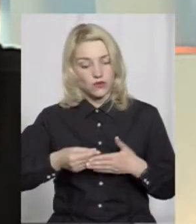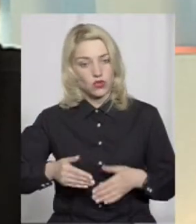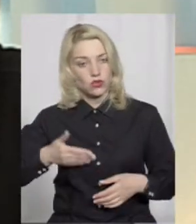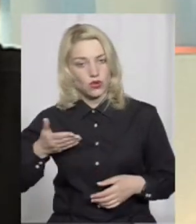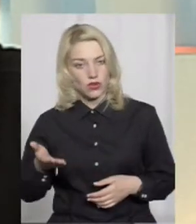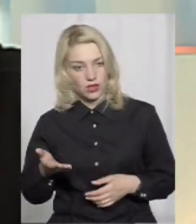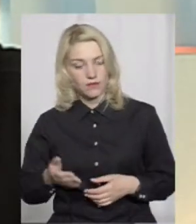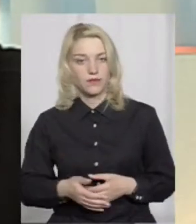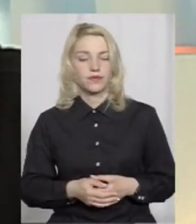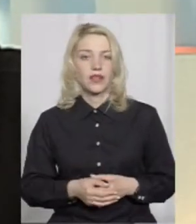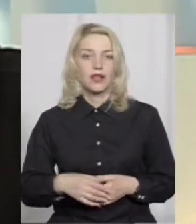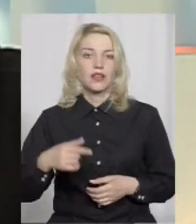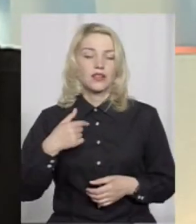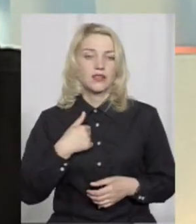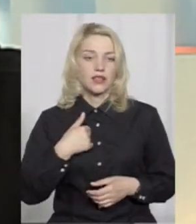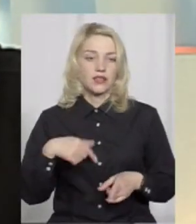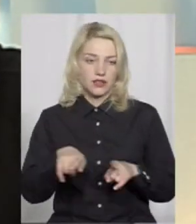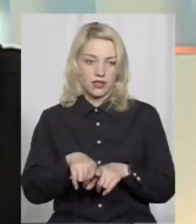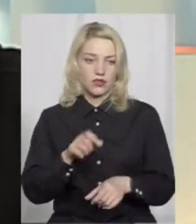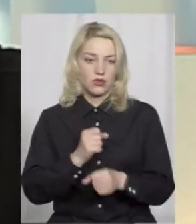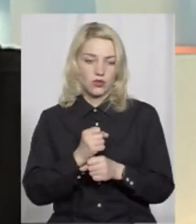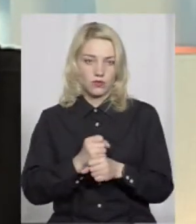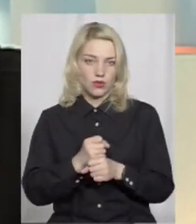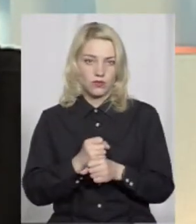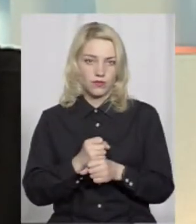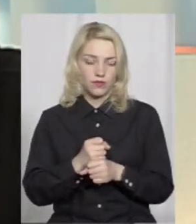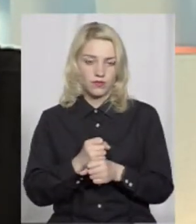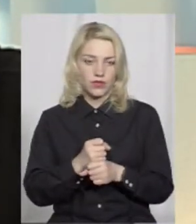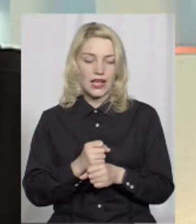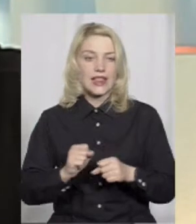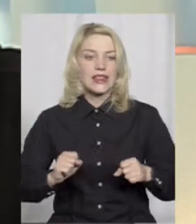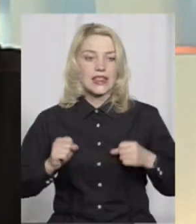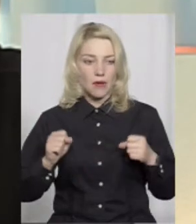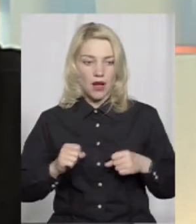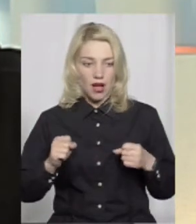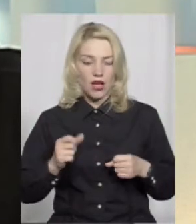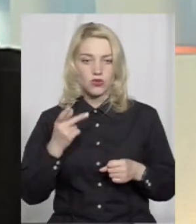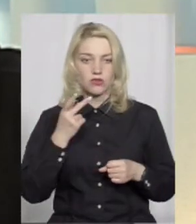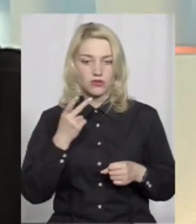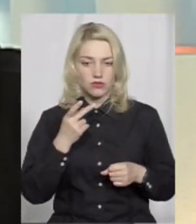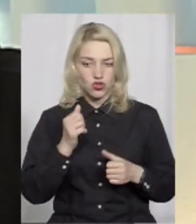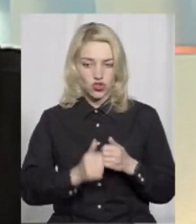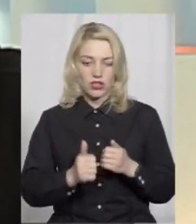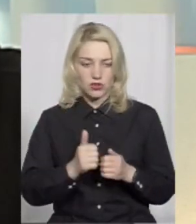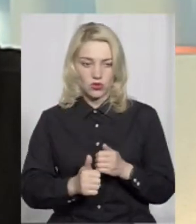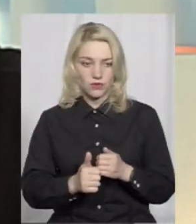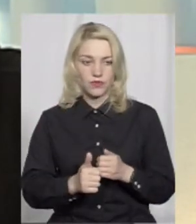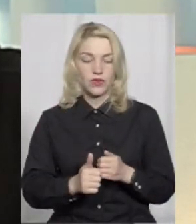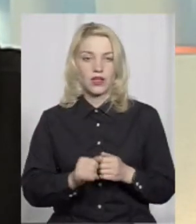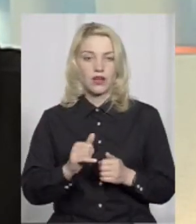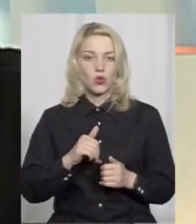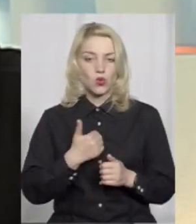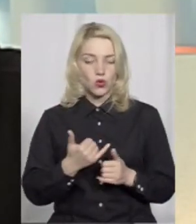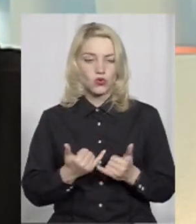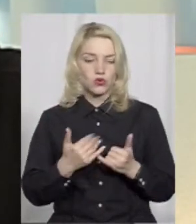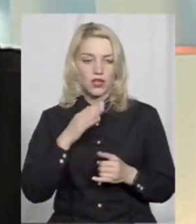сторони, я так роблю, дуже намагаюся, часто робити скажу, і